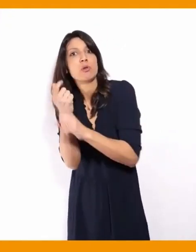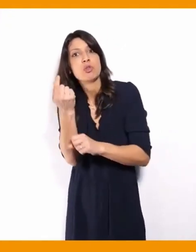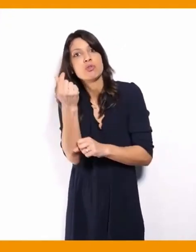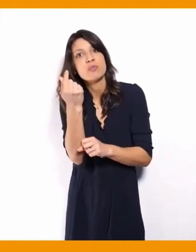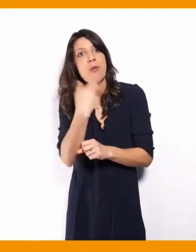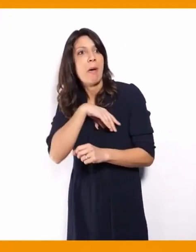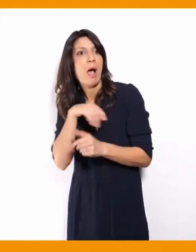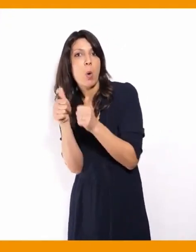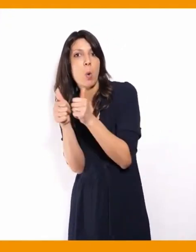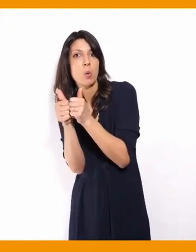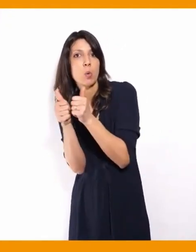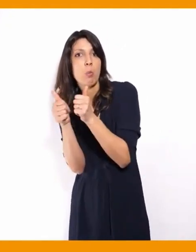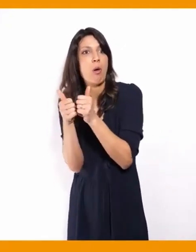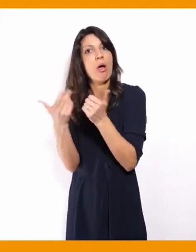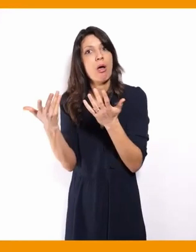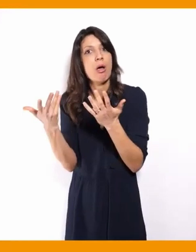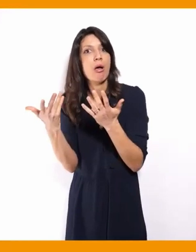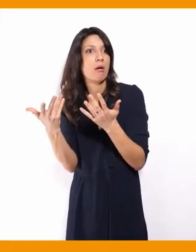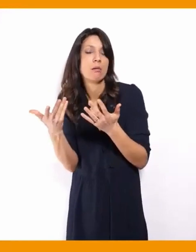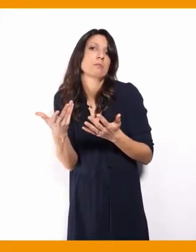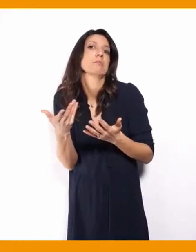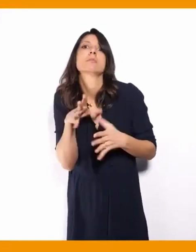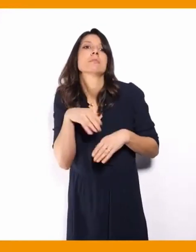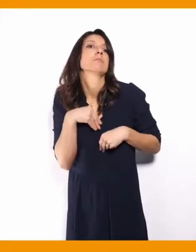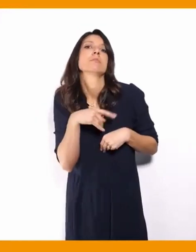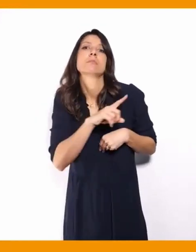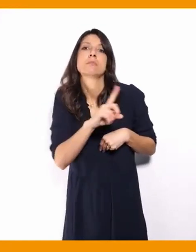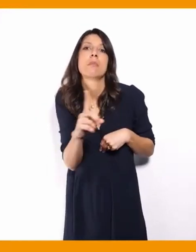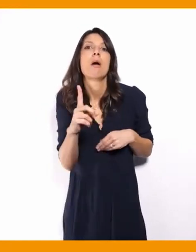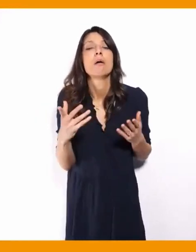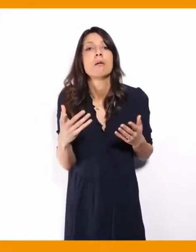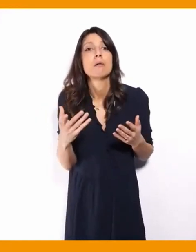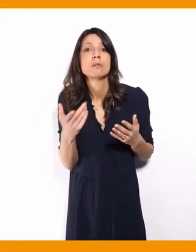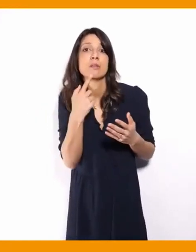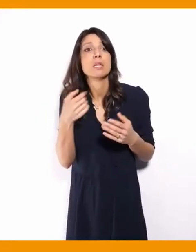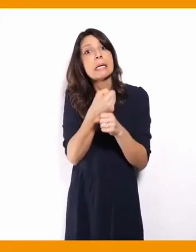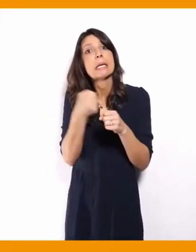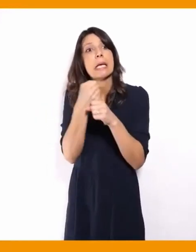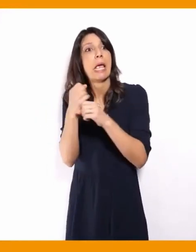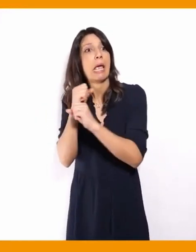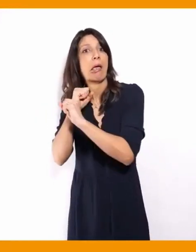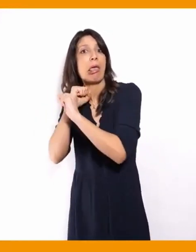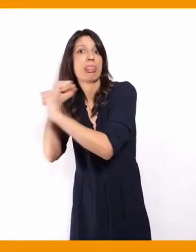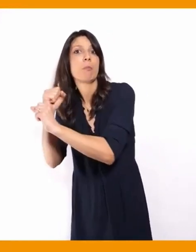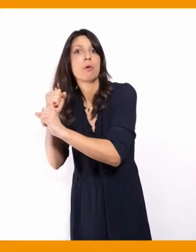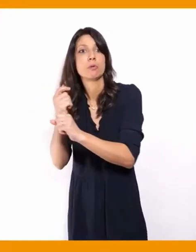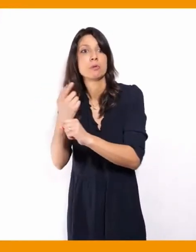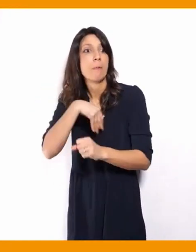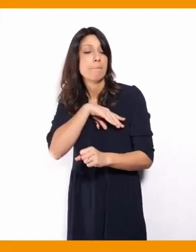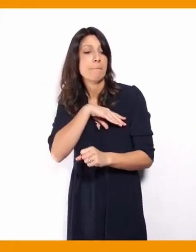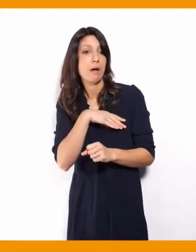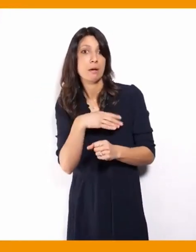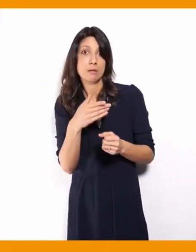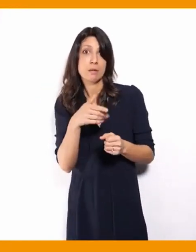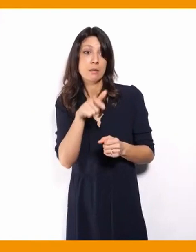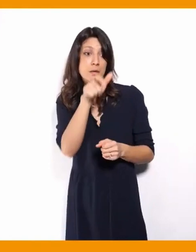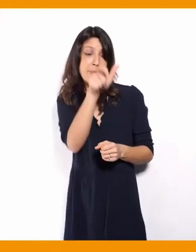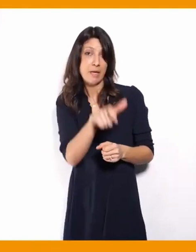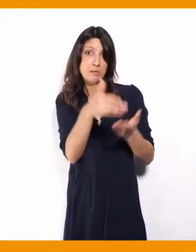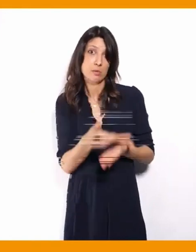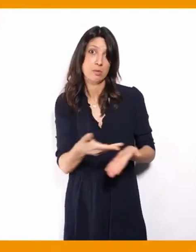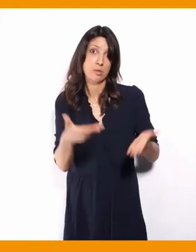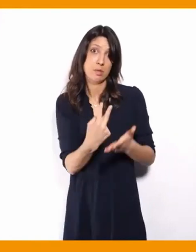vis-à-vis de son conjoint. Ça veut dire qu'on crée une dépendance alors que la situation de handicap et